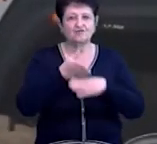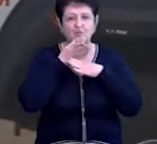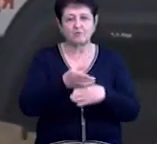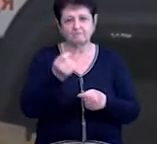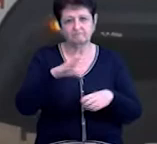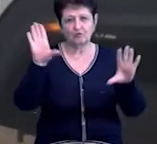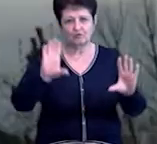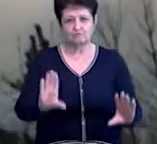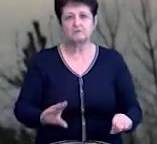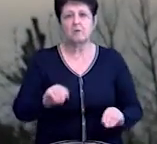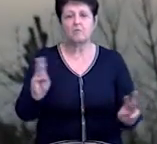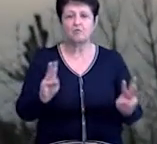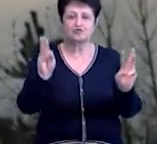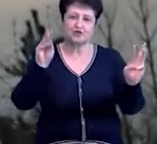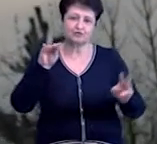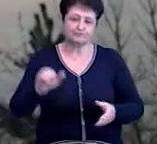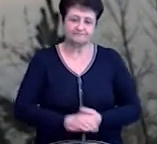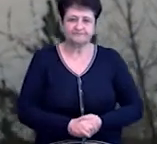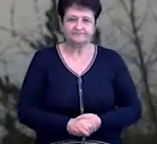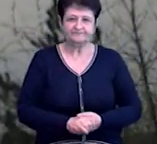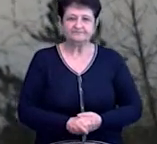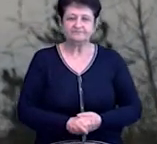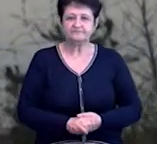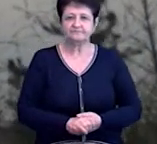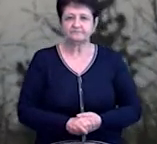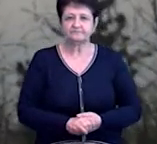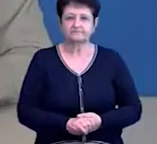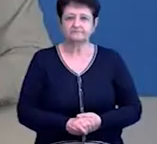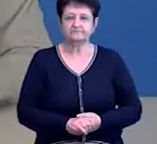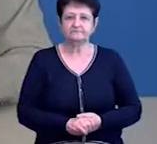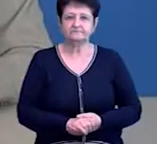локалізувати пожежу. Аліна Клименко, Роман Репа, новини на Суспільному.